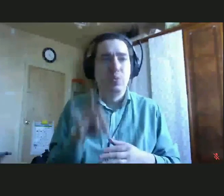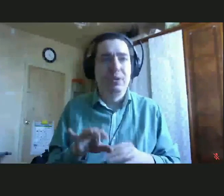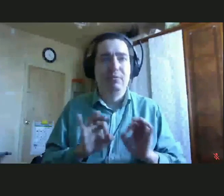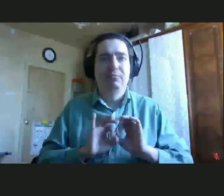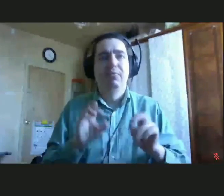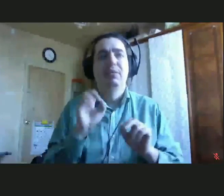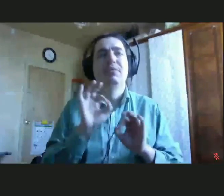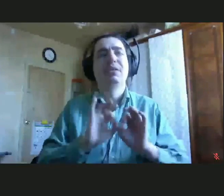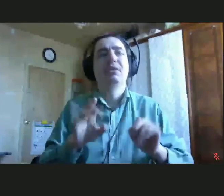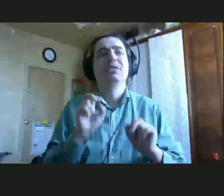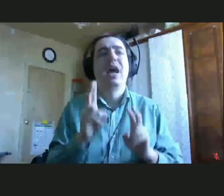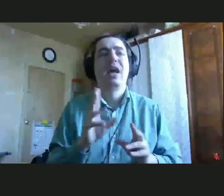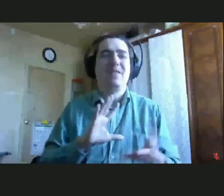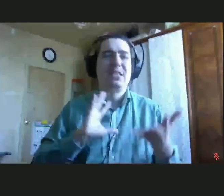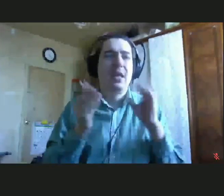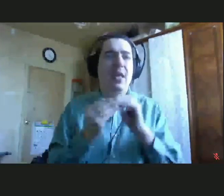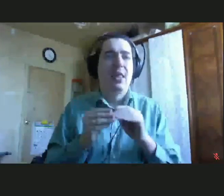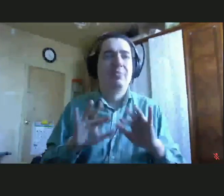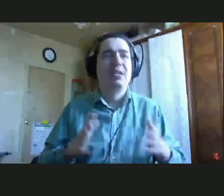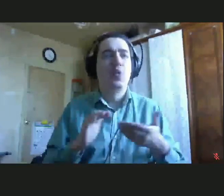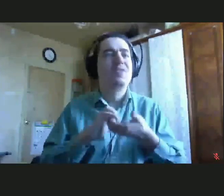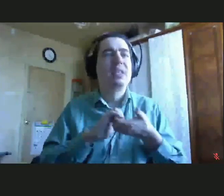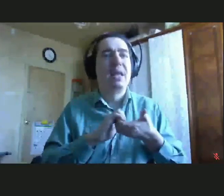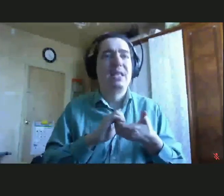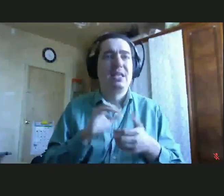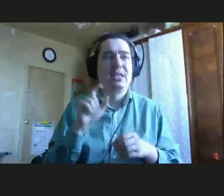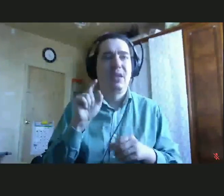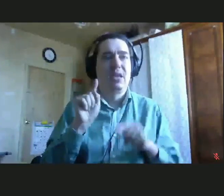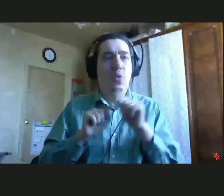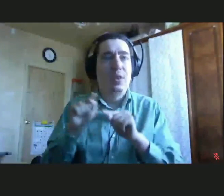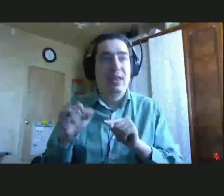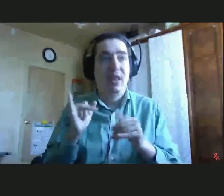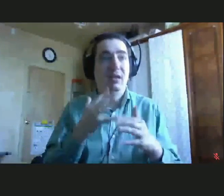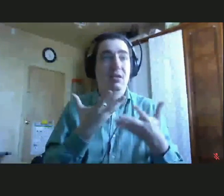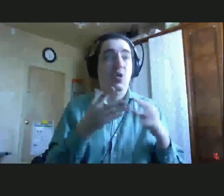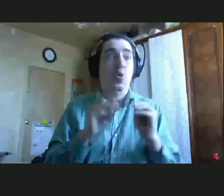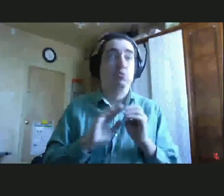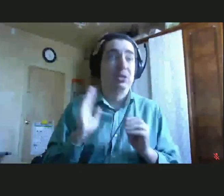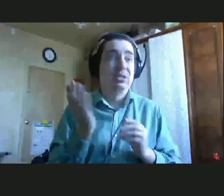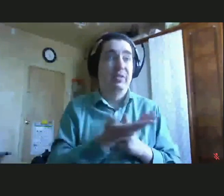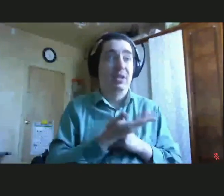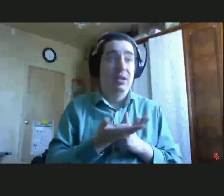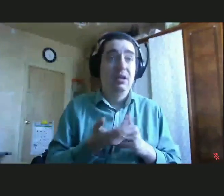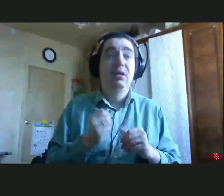взаимодействие с обществом. И все вот это стало логичным таким завершением